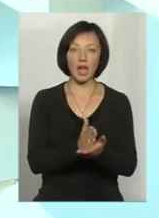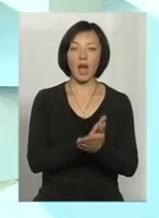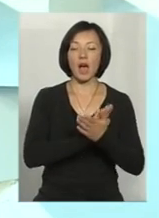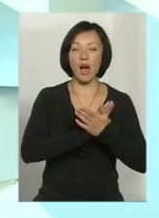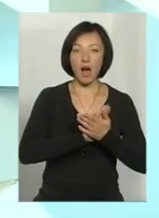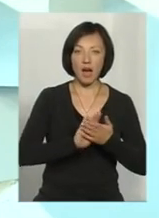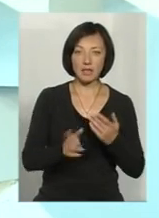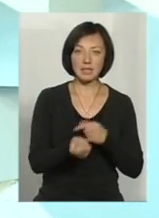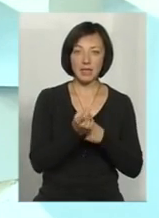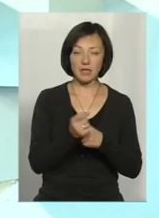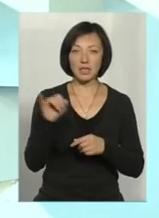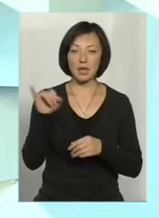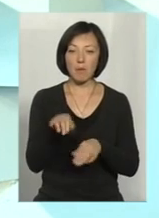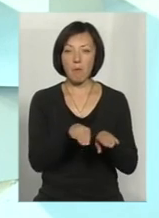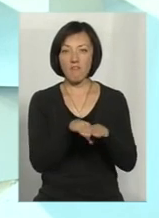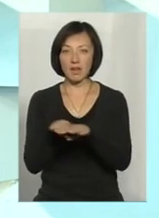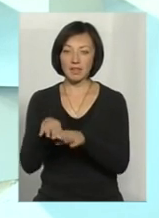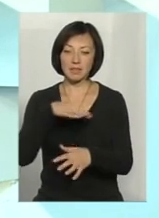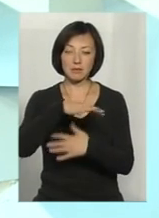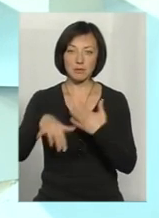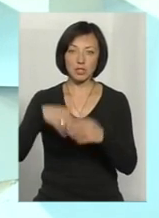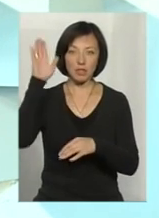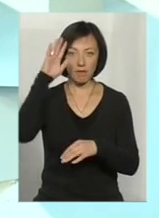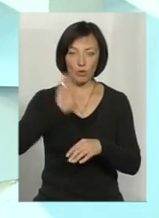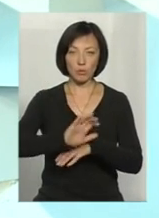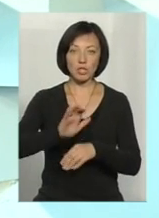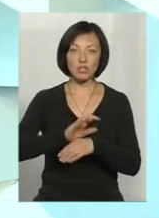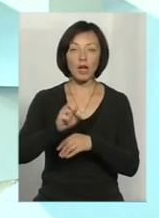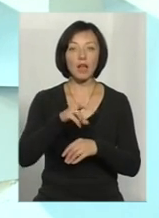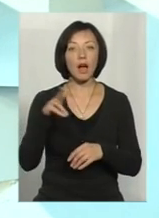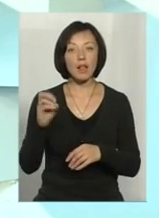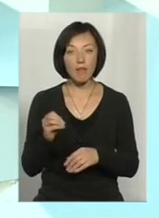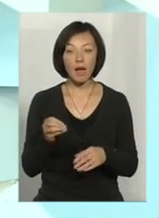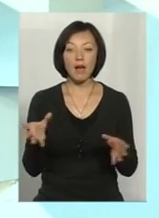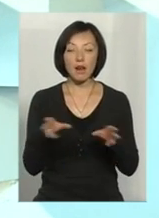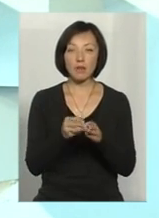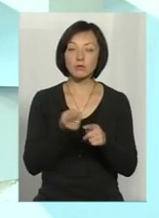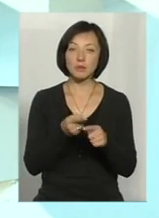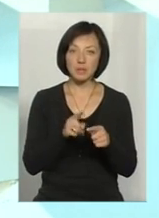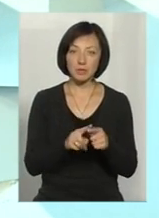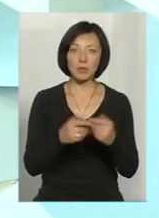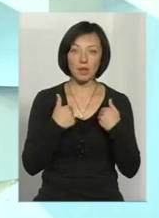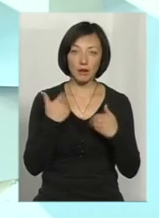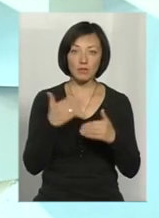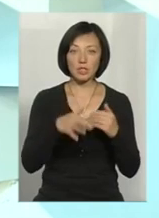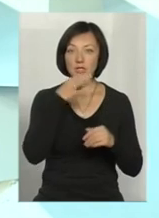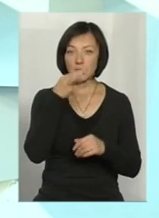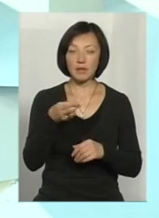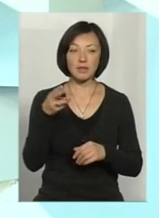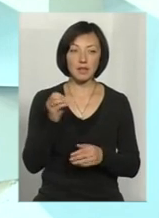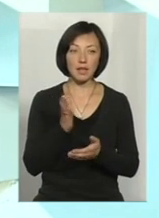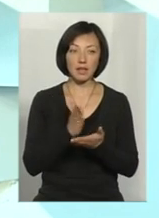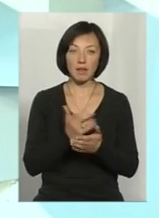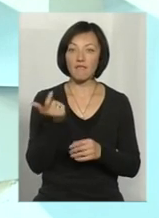водопостачання, і поверхневе, там змішане водопостачання. Але разом з тим, я вже зазначав, там, де є